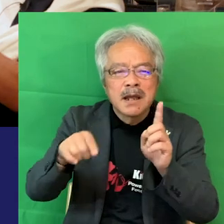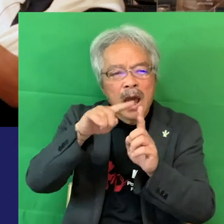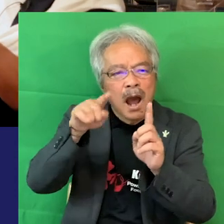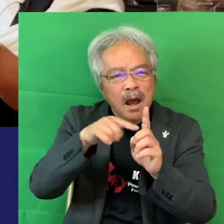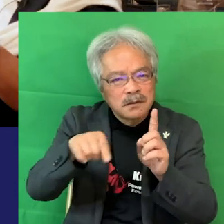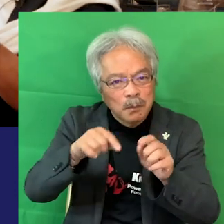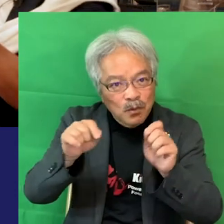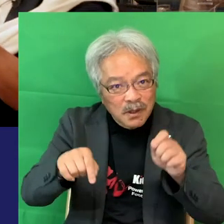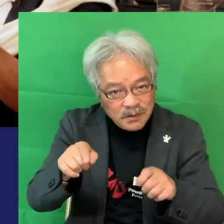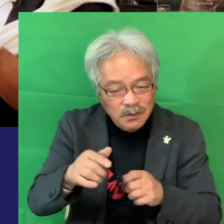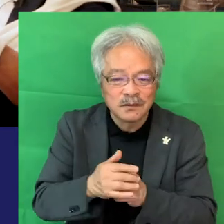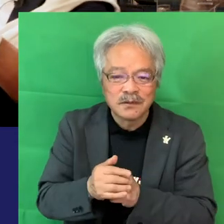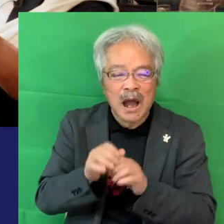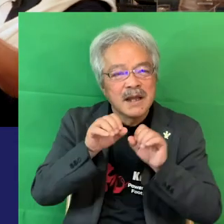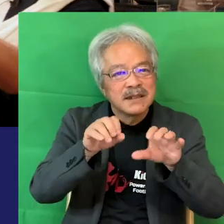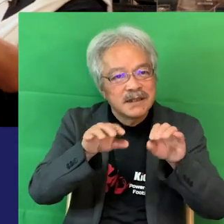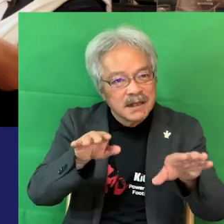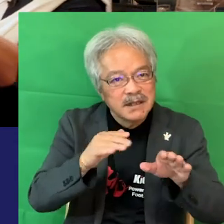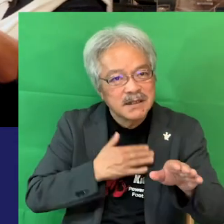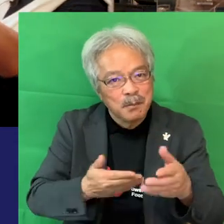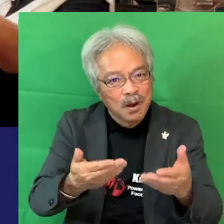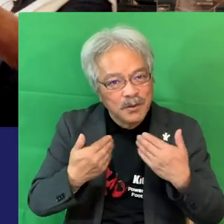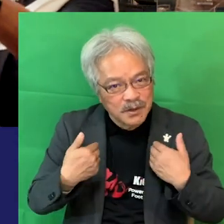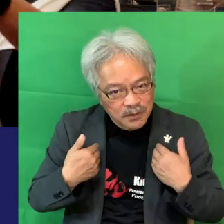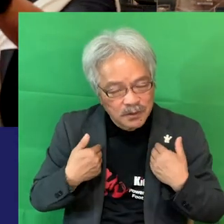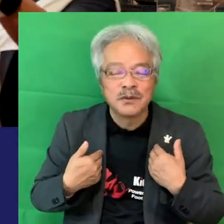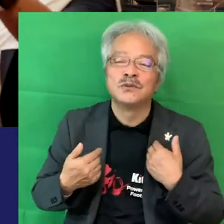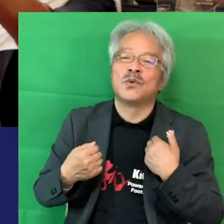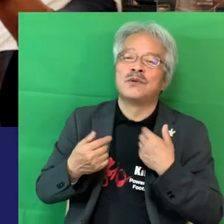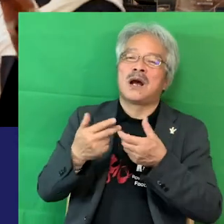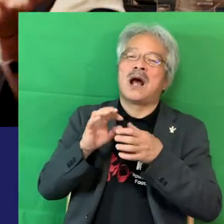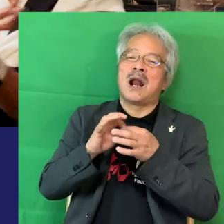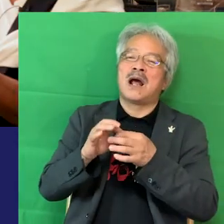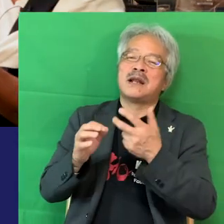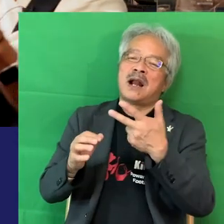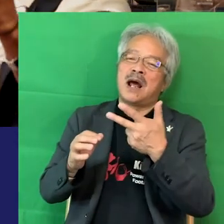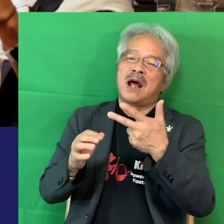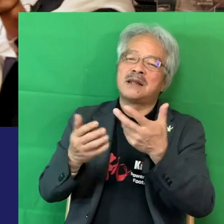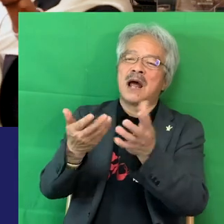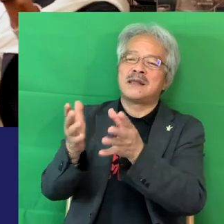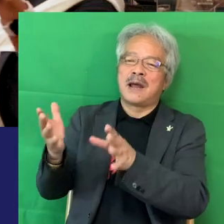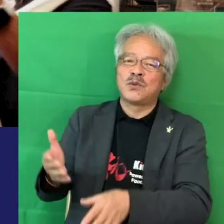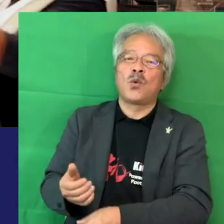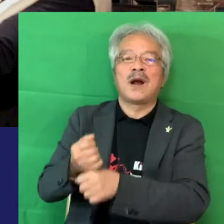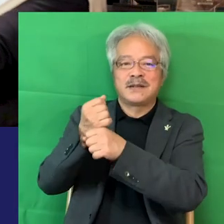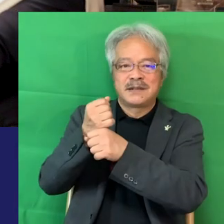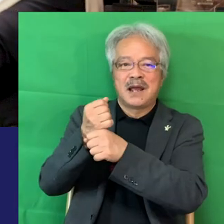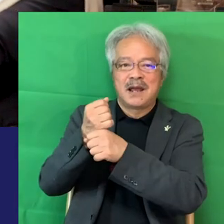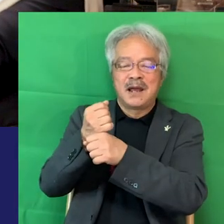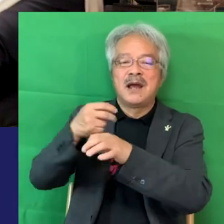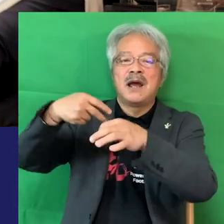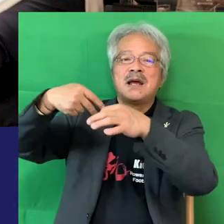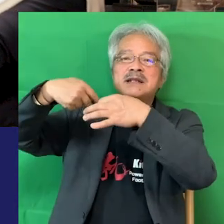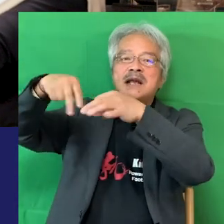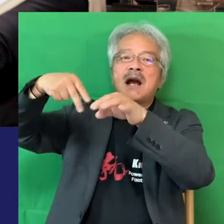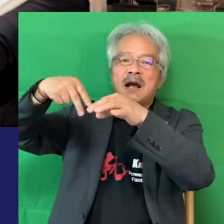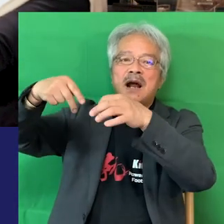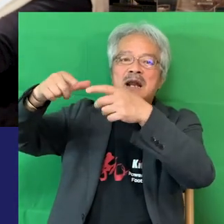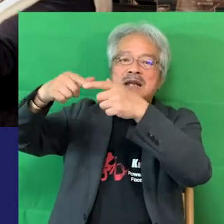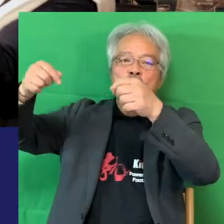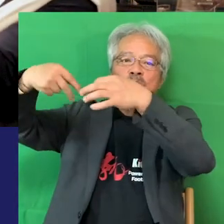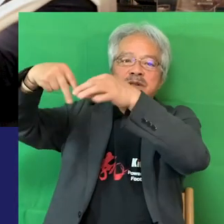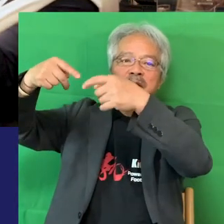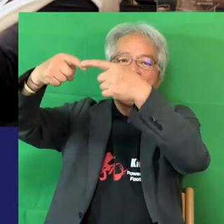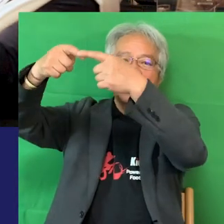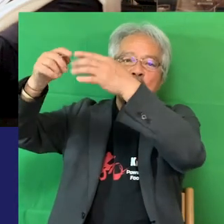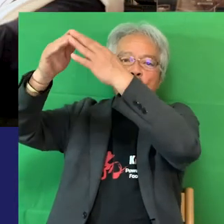って知らないだから7団体を統括してサッカー協会の加盟団体にしてるのでっていうこと